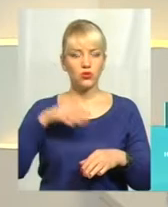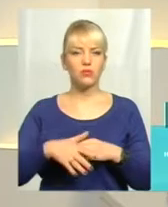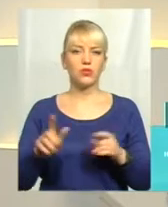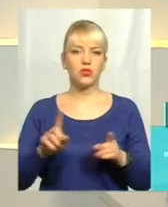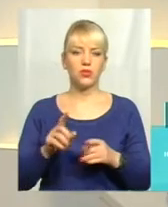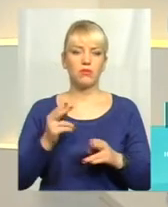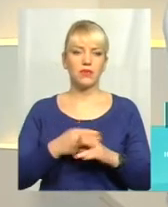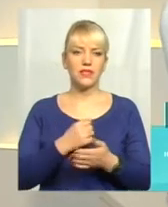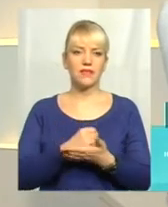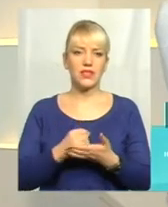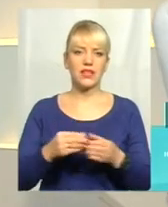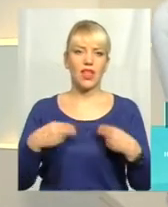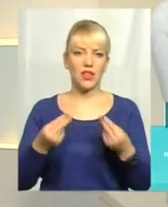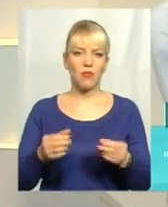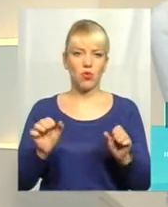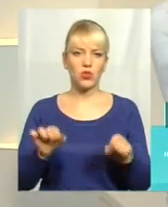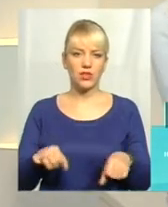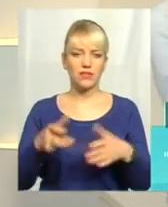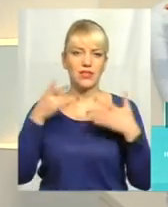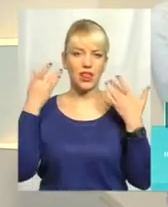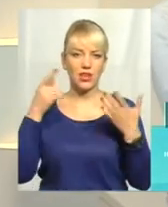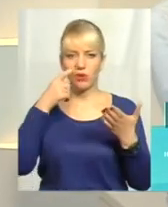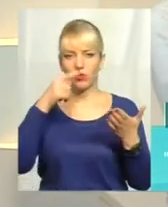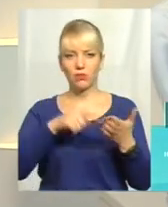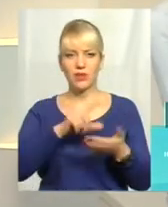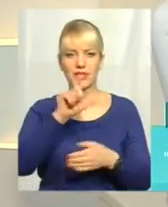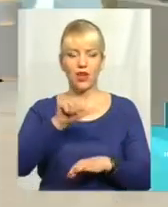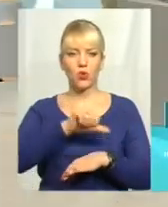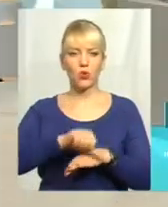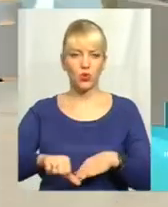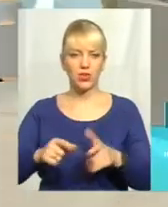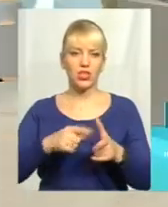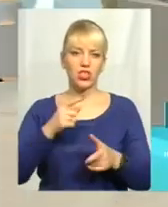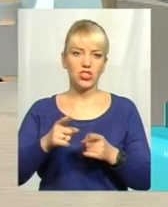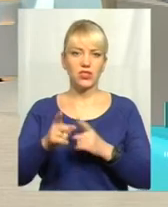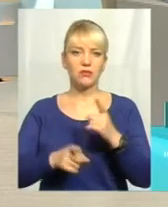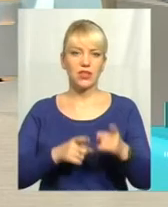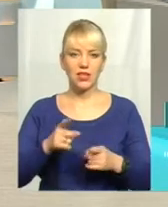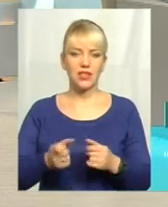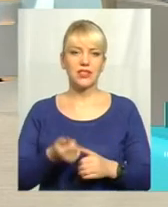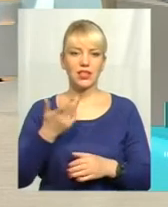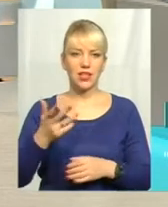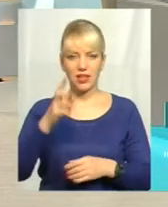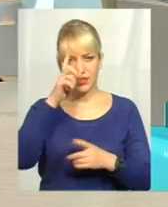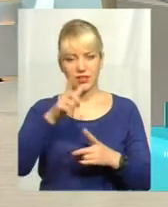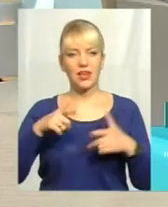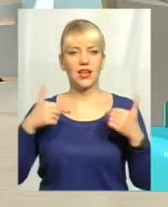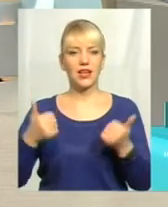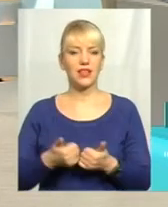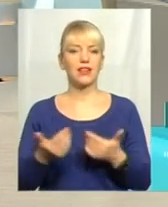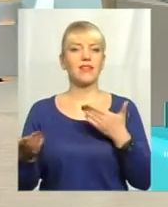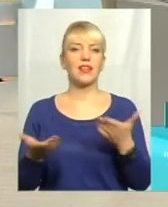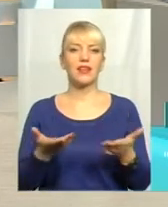безвіз дає можливість легше потрапляти за кордон. Чи змінилася кількість країн, в які